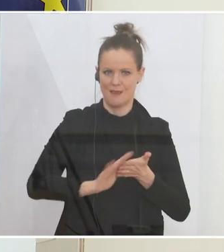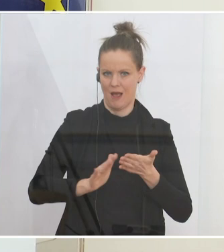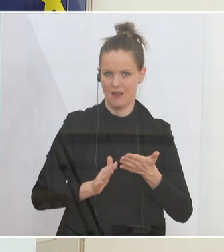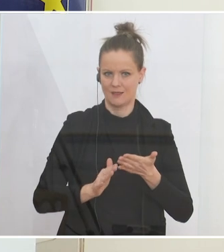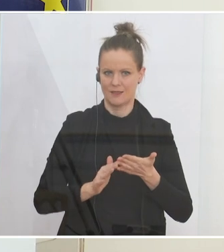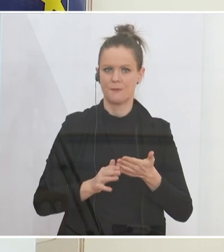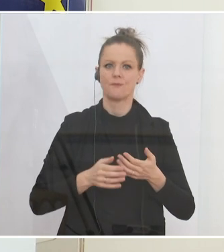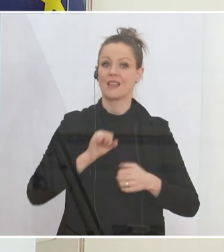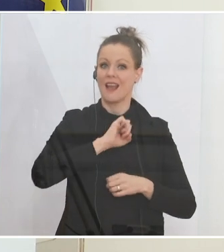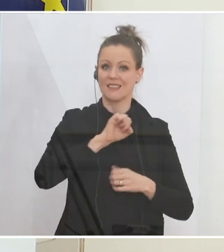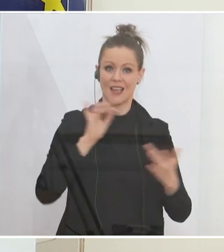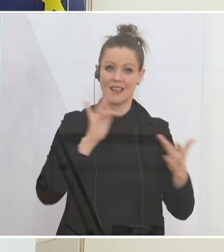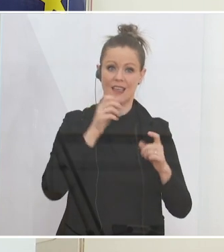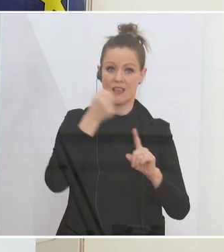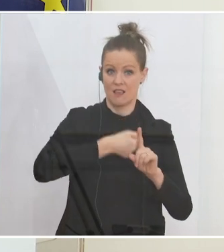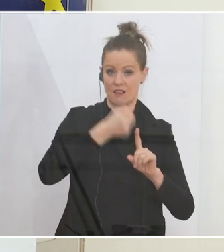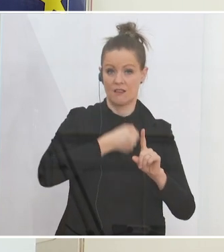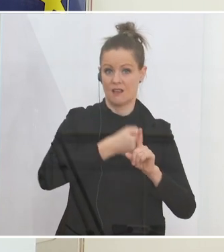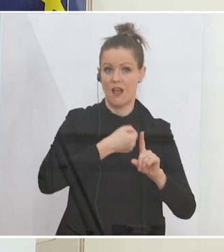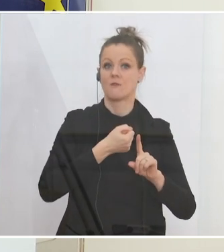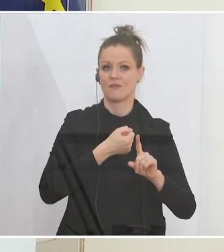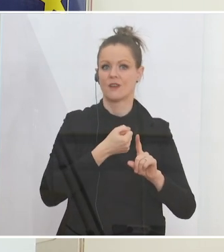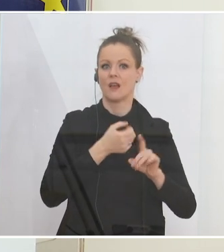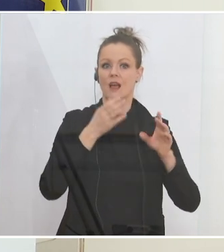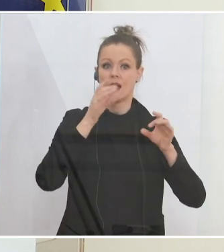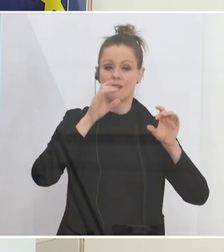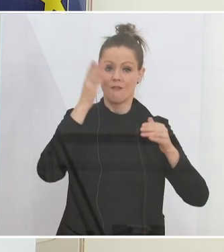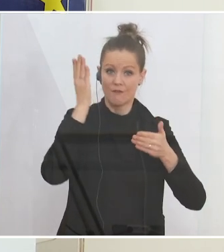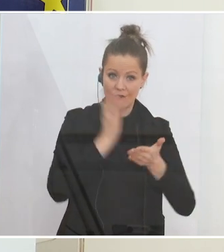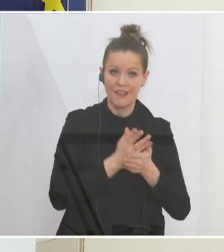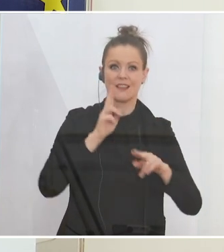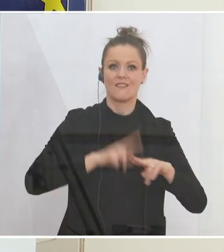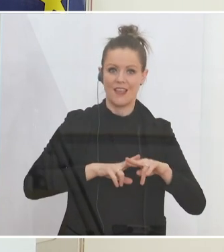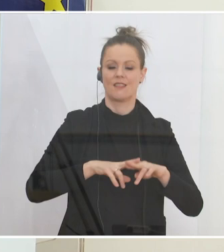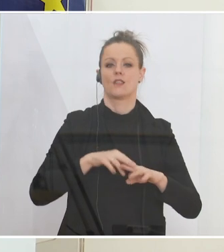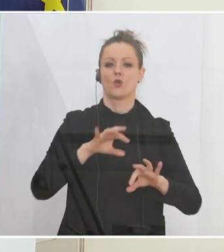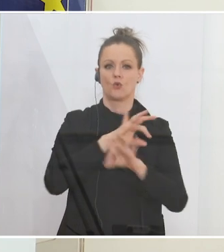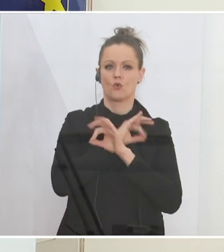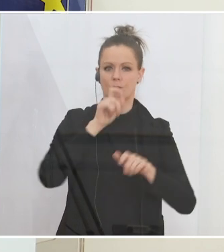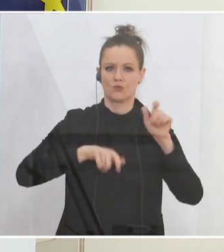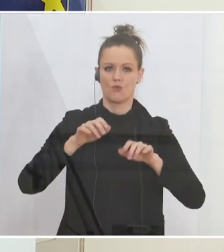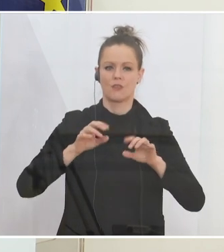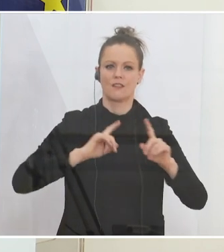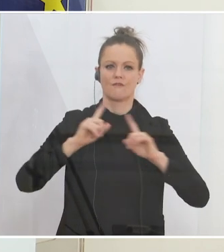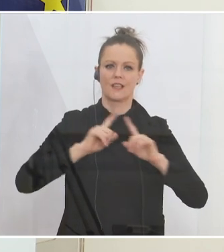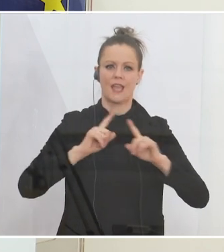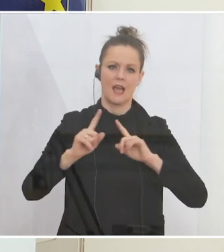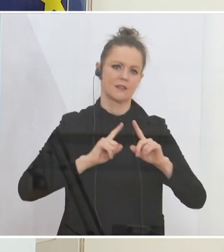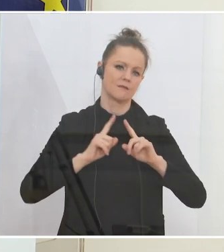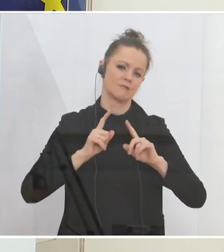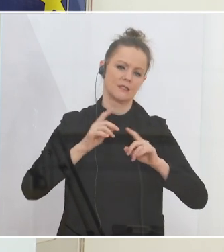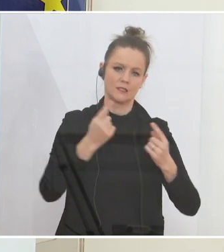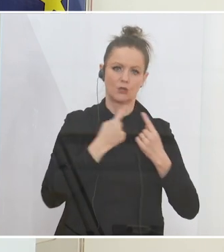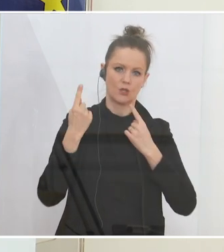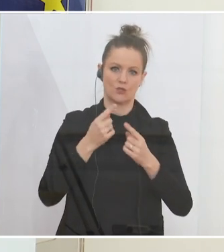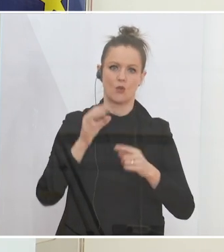die Raser erst dann, wenn die Zahl der Verkehrstoten auf Null ist. Und das ist unser gemeinsames Ziel. Danke nochmal, Frau Minister, für die großartige Zusammenarbeit auch mit deinem